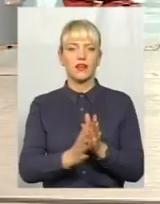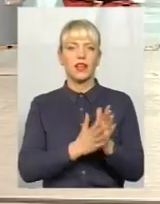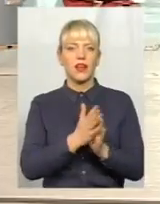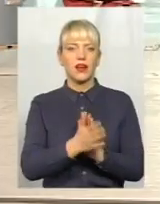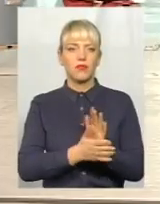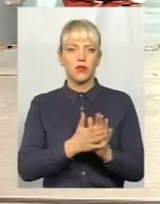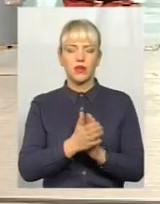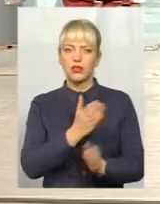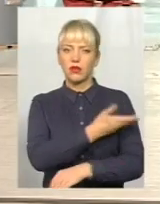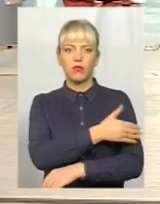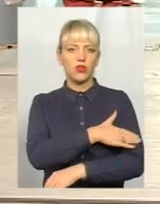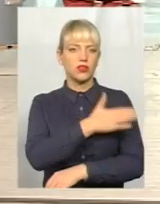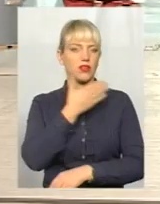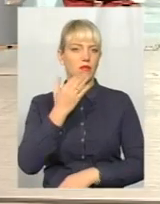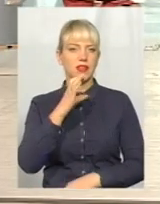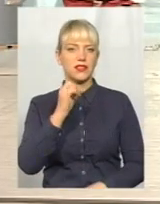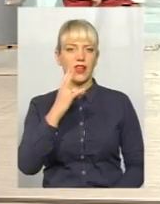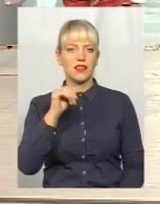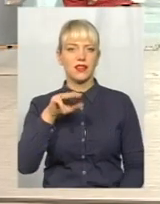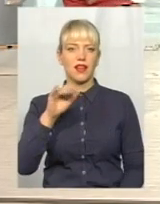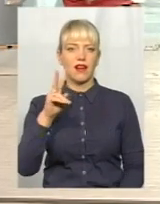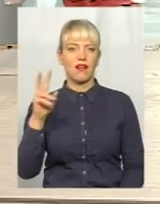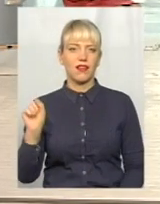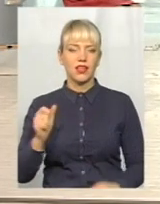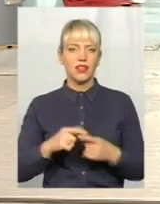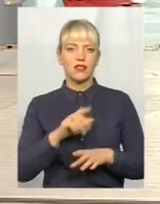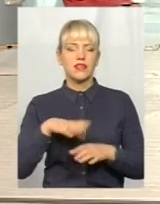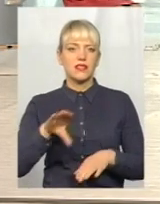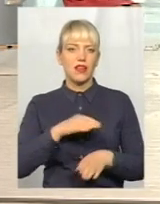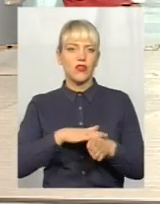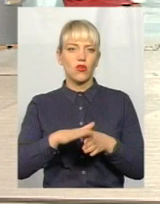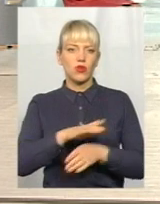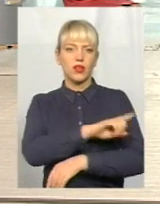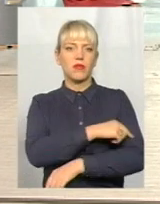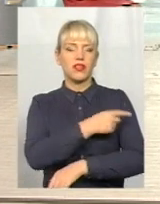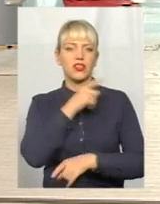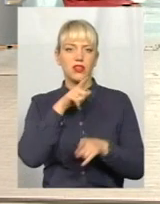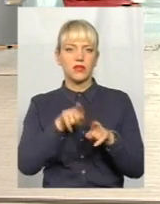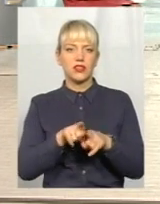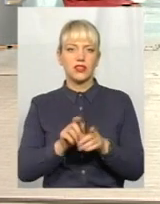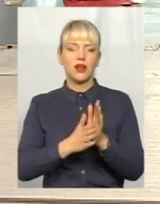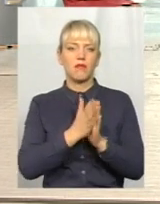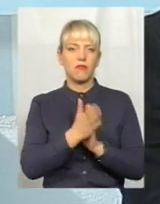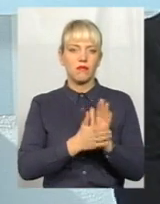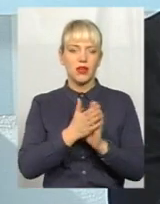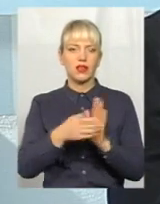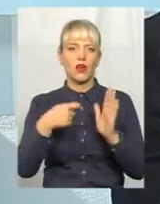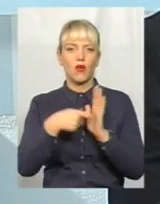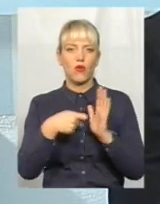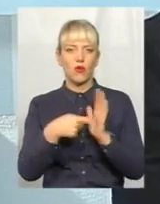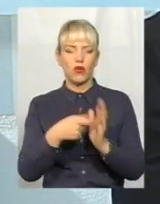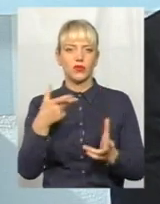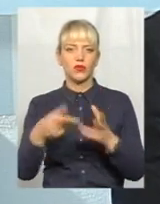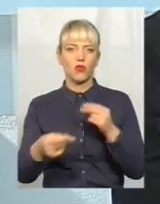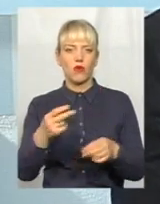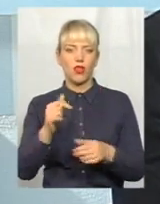В Польщі нема санітарок. Все виконує медична сестра. Миє, кормить, уколи, капельниці і